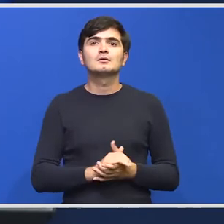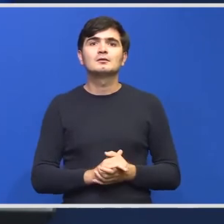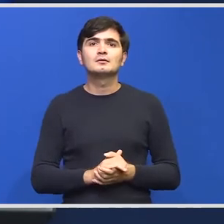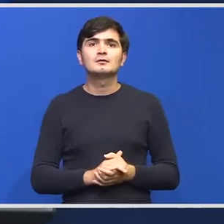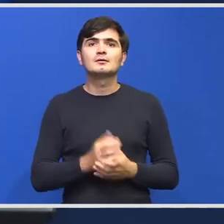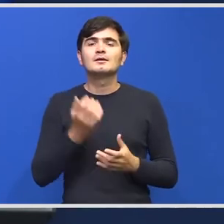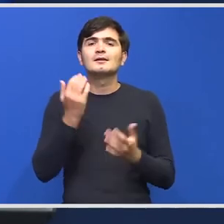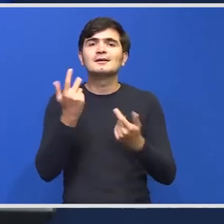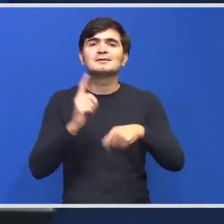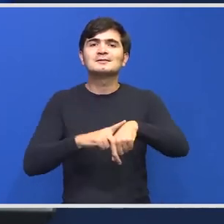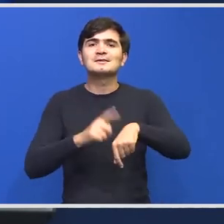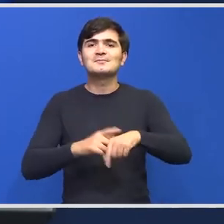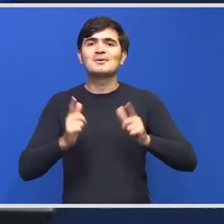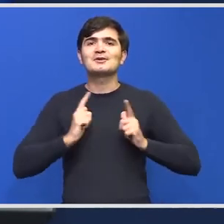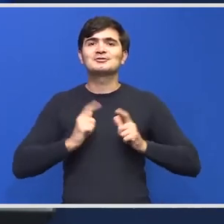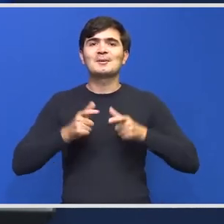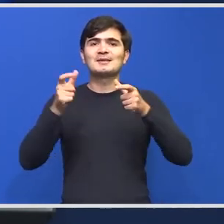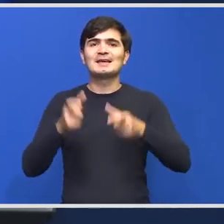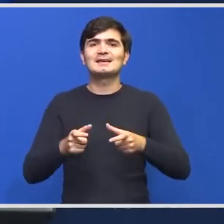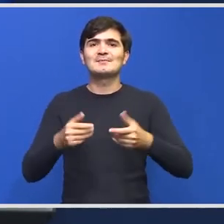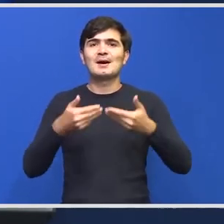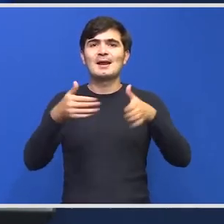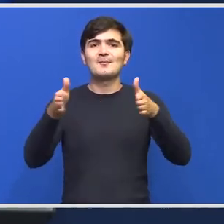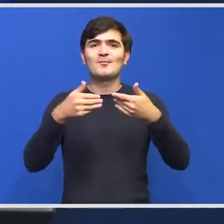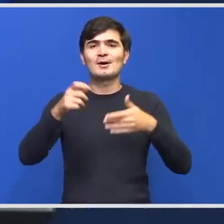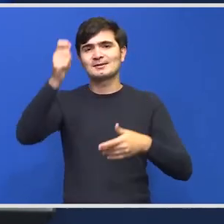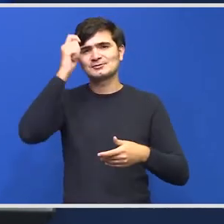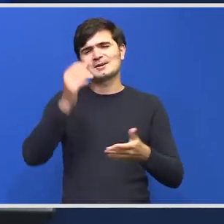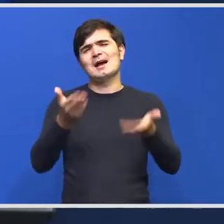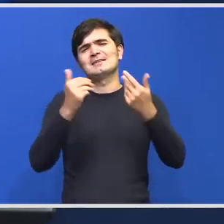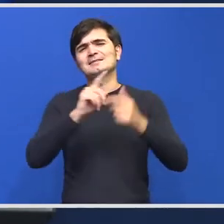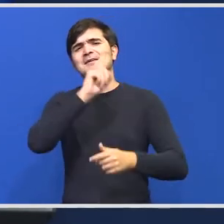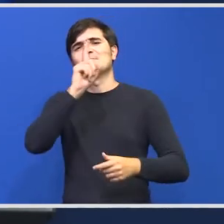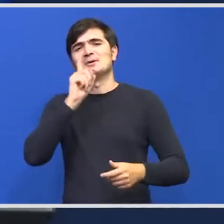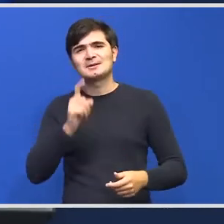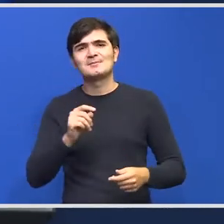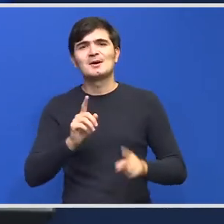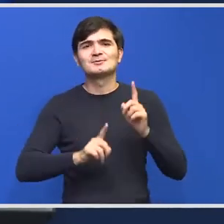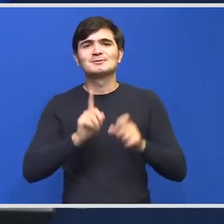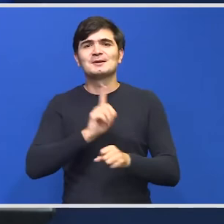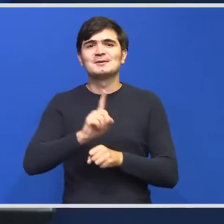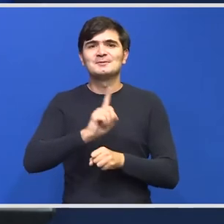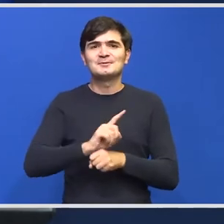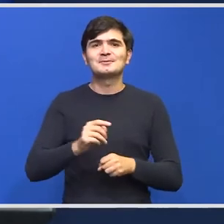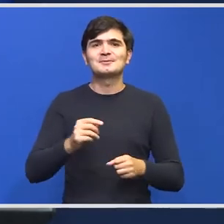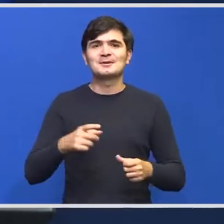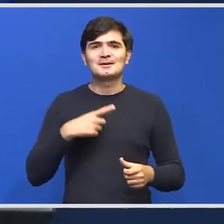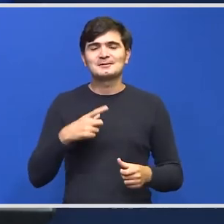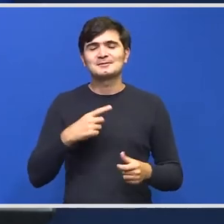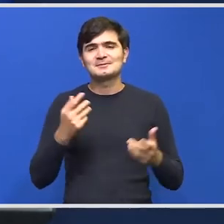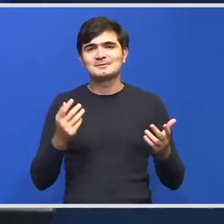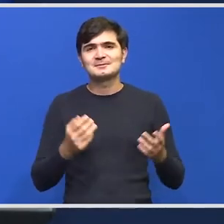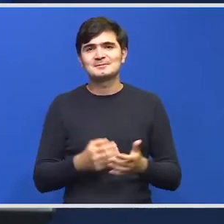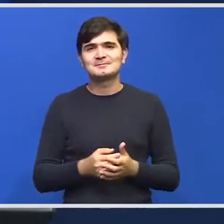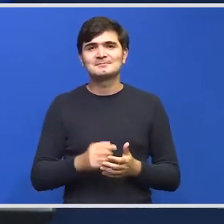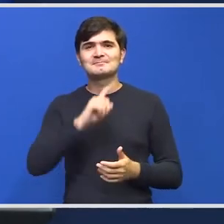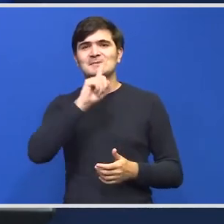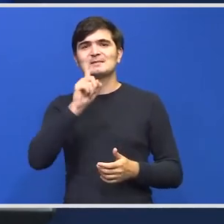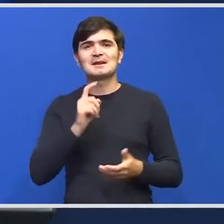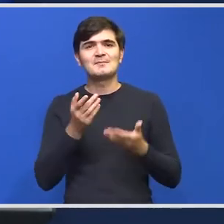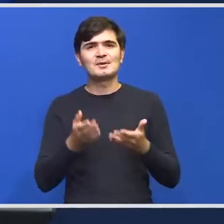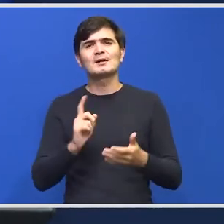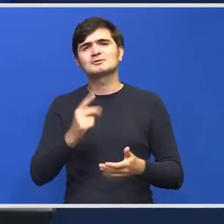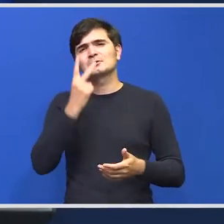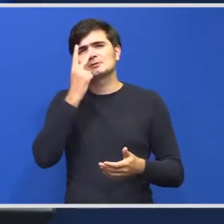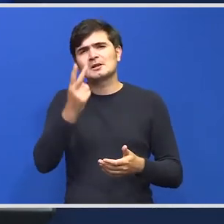la poartă aștepteanului Haideți că astea deja sunt întrebări pe care sunt destul da sunt întrebări pe care